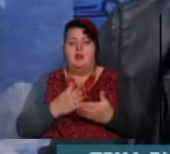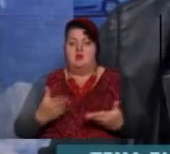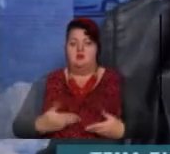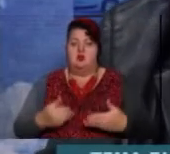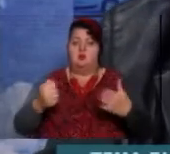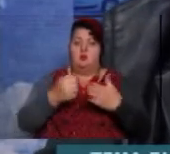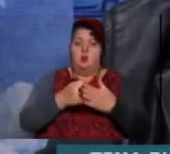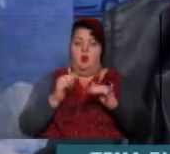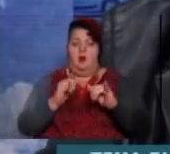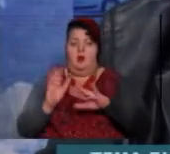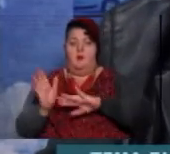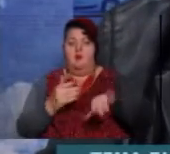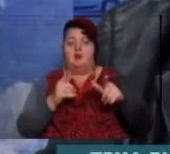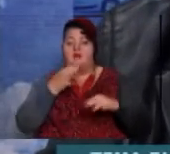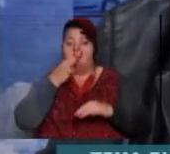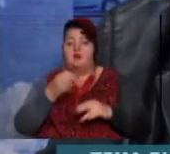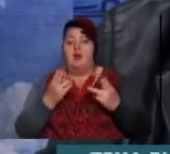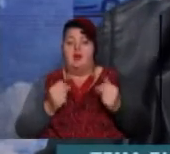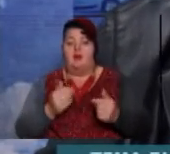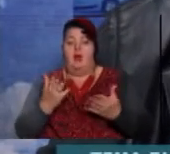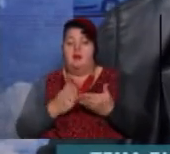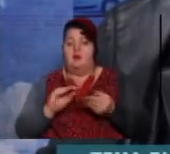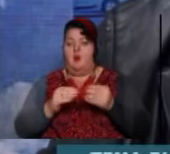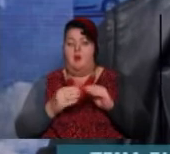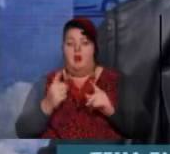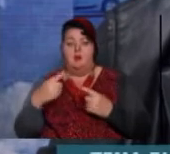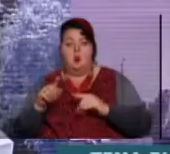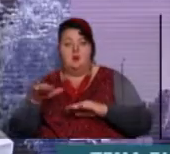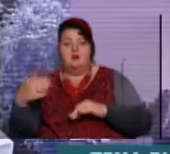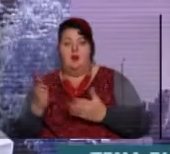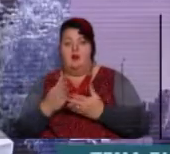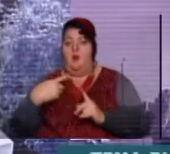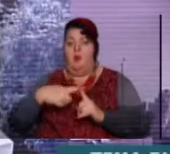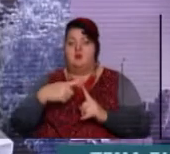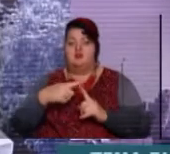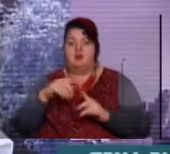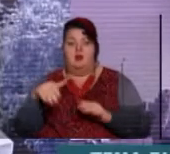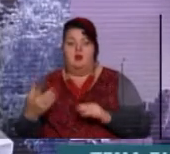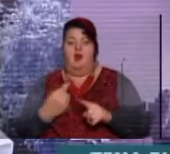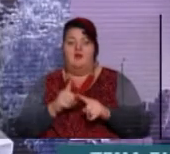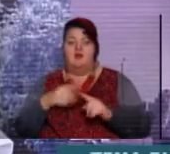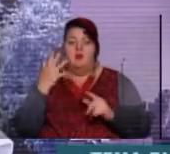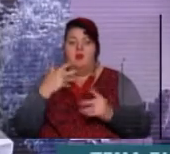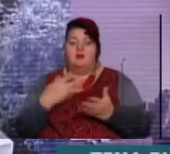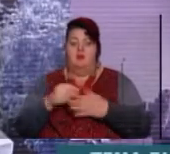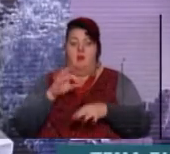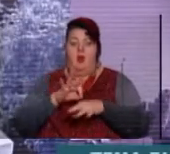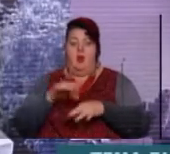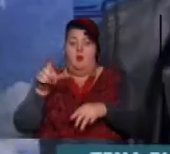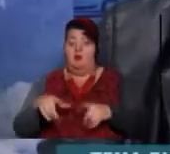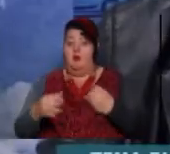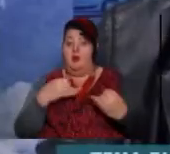після. Ви сказали, що є проблеми, але з іншої сторони є положительна сторона в цьому. Коли я зі своїми пацієнтами розмовляю,